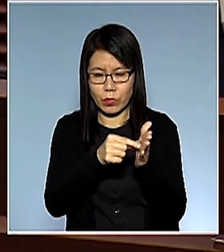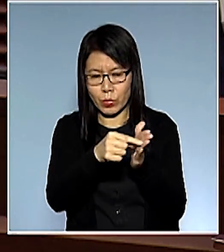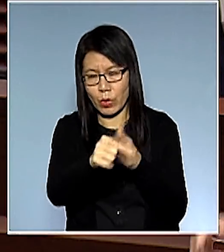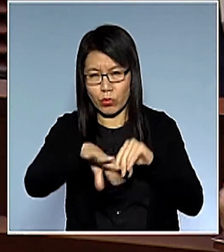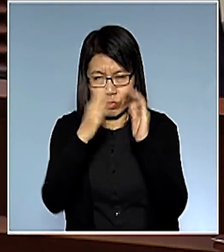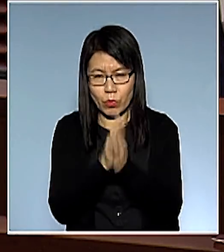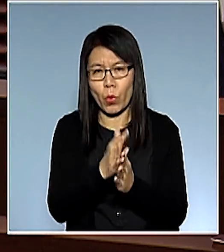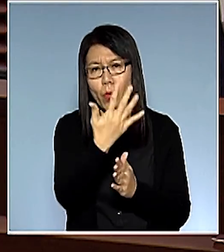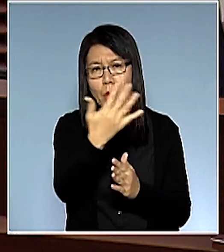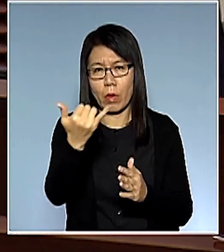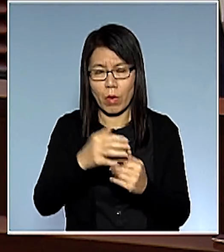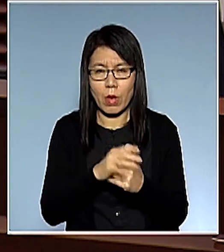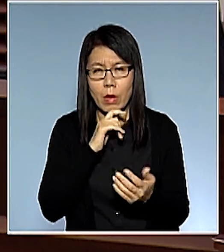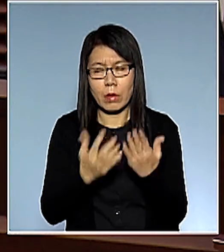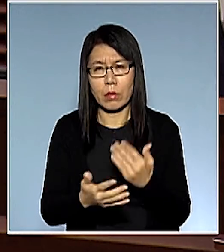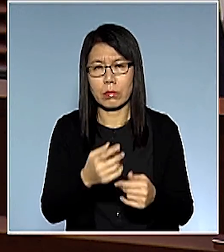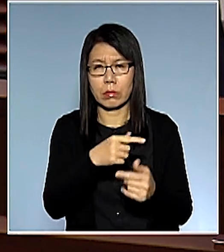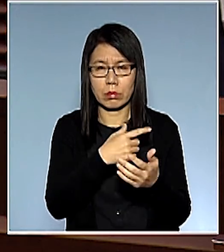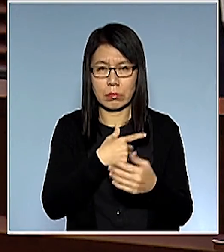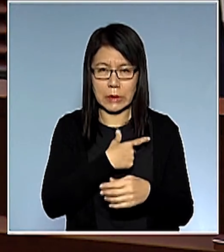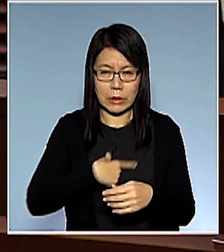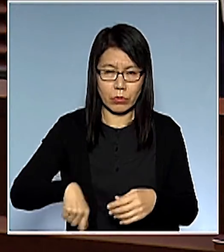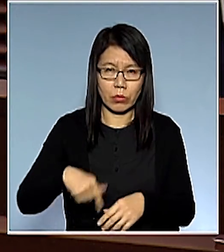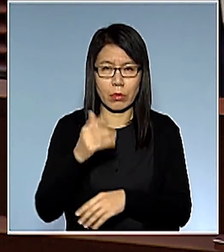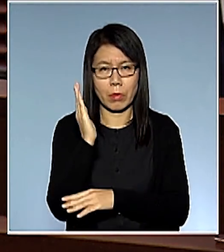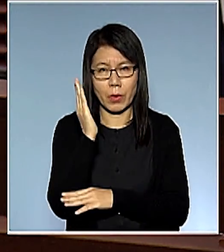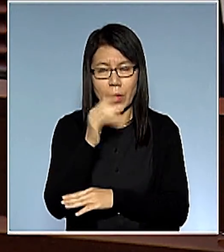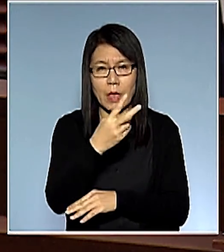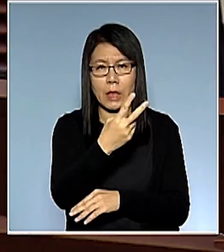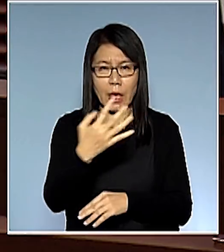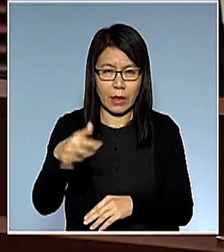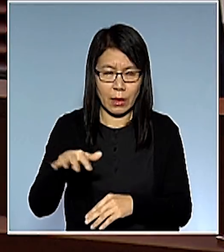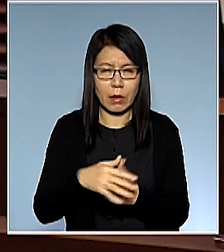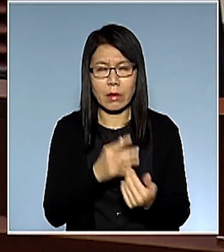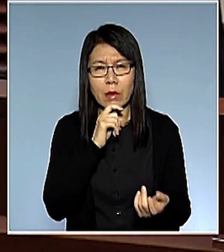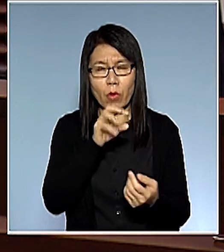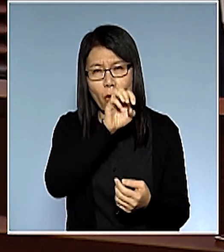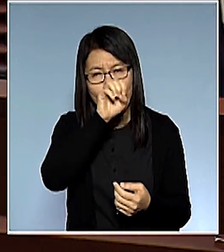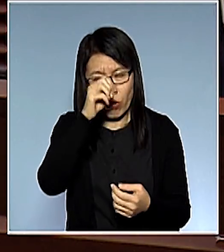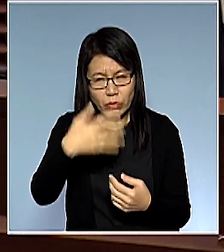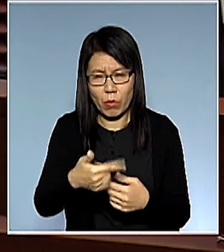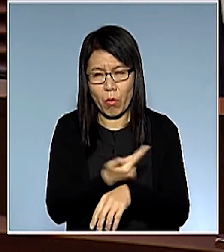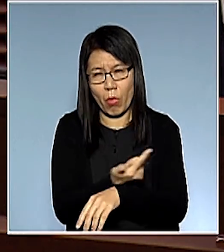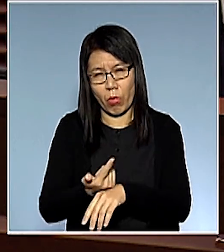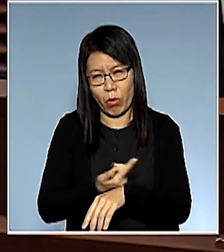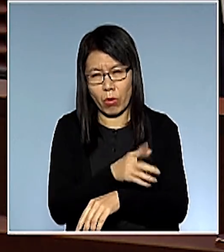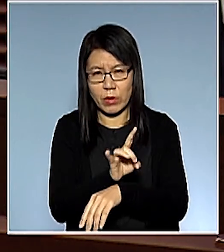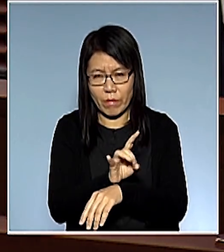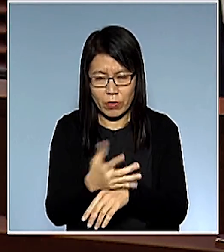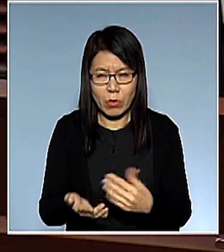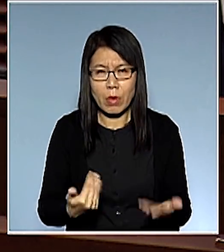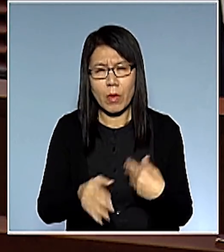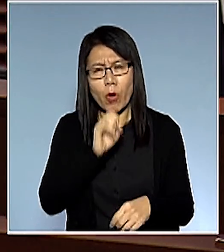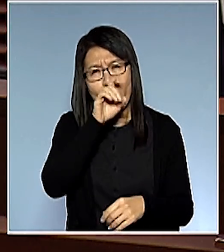今天用了我們二十幾位議員每人十幾分鐘就講了這麼久講什麼呢我們根本現在